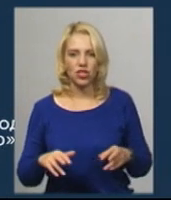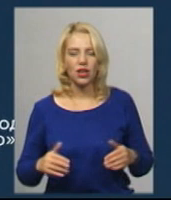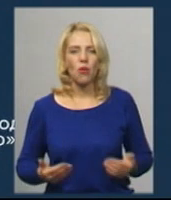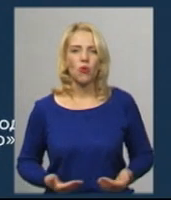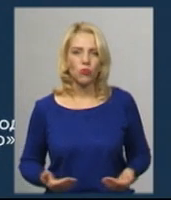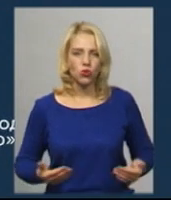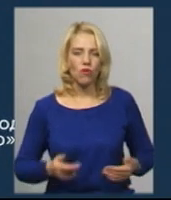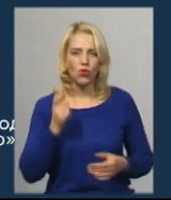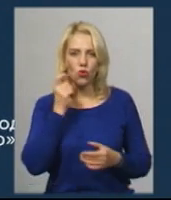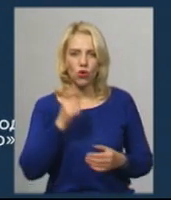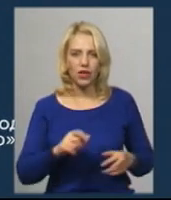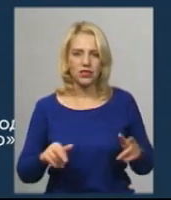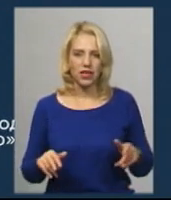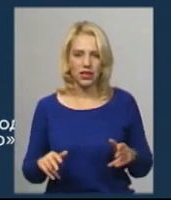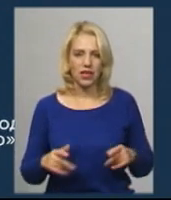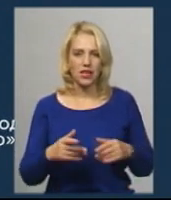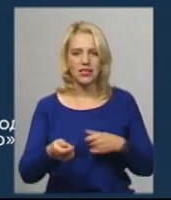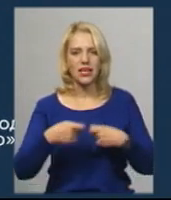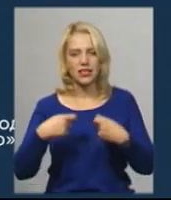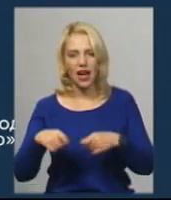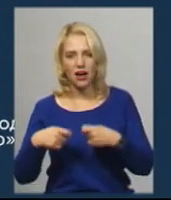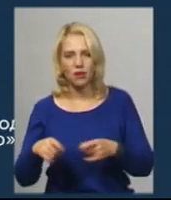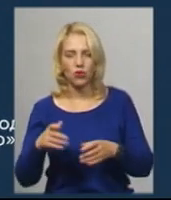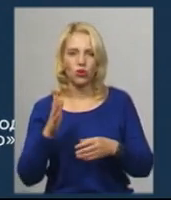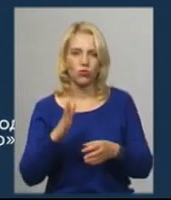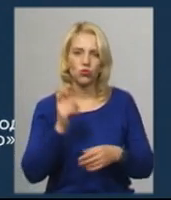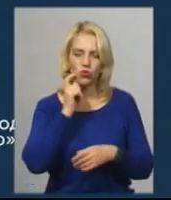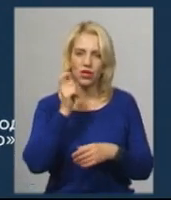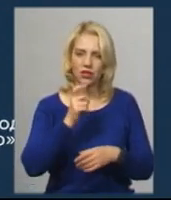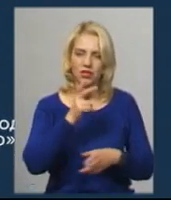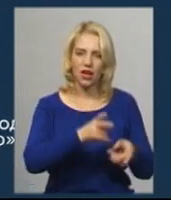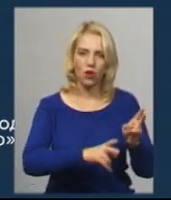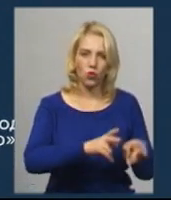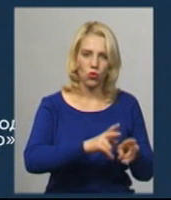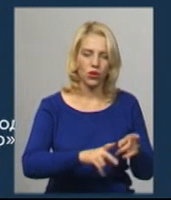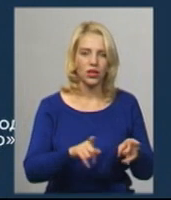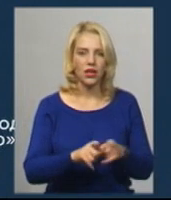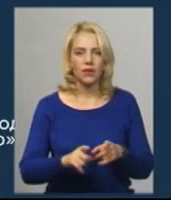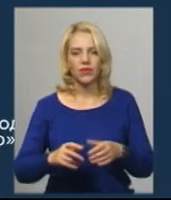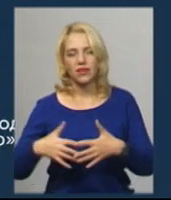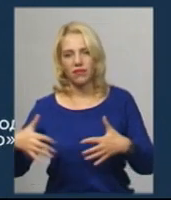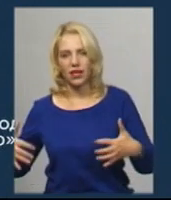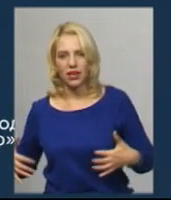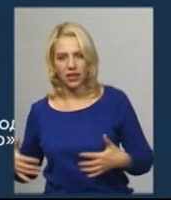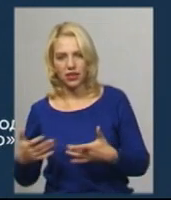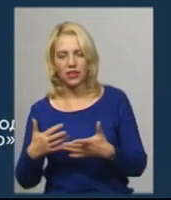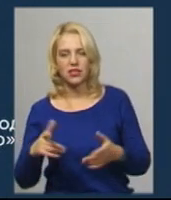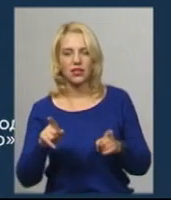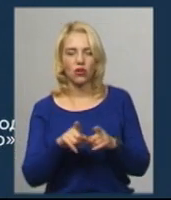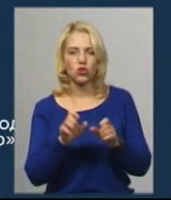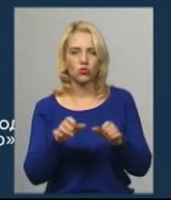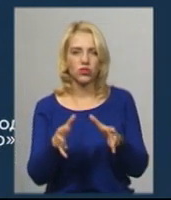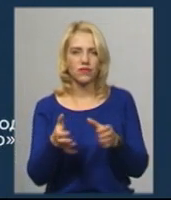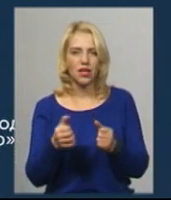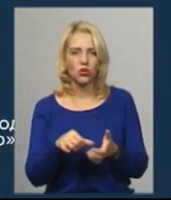ярмарок, дуже смачна традиційна українська кухня, виставка тварин за квітів. Можна також взяти